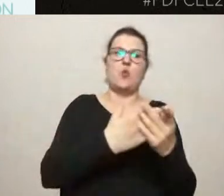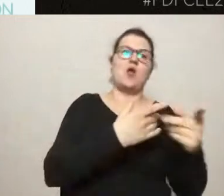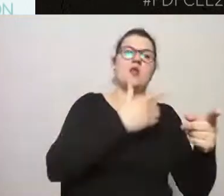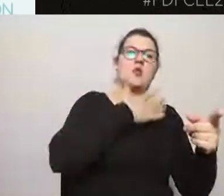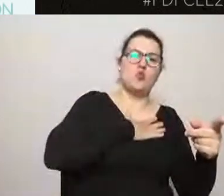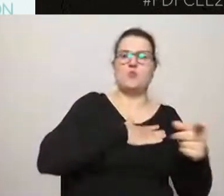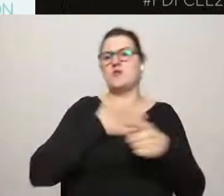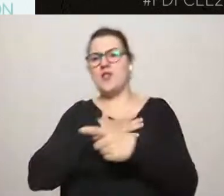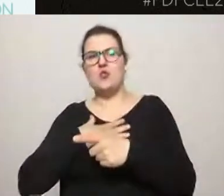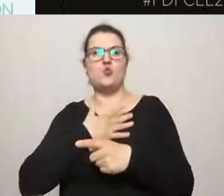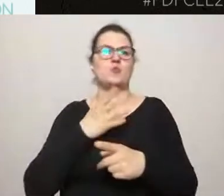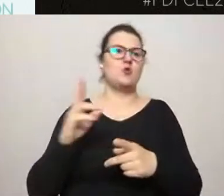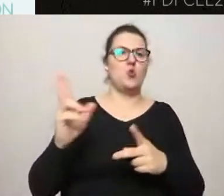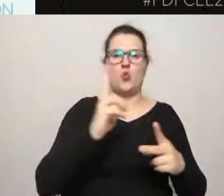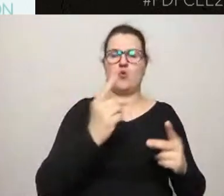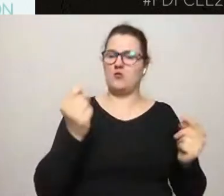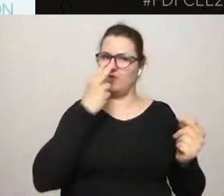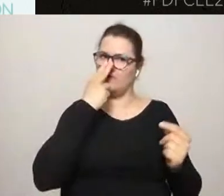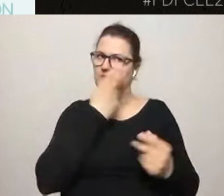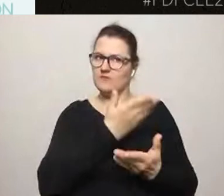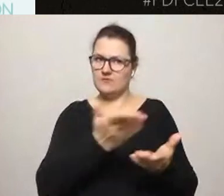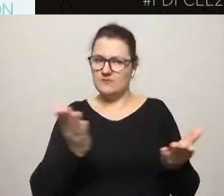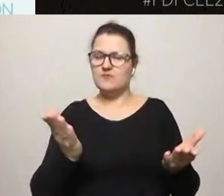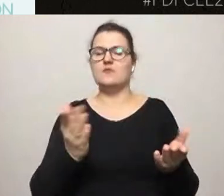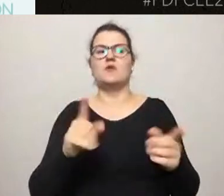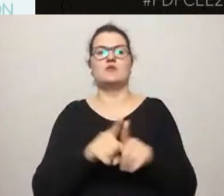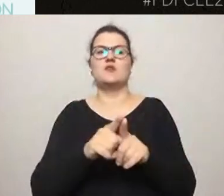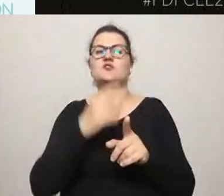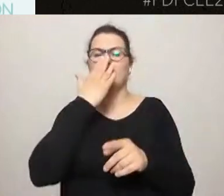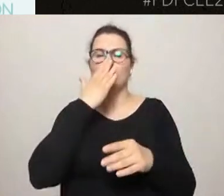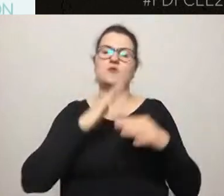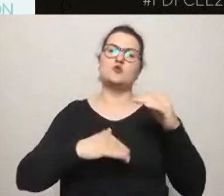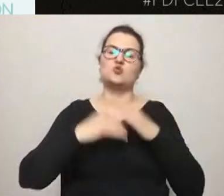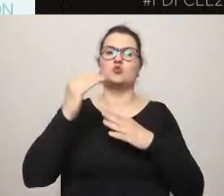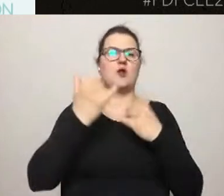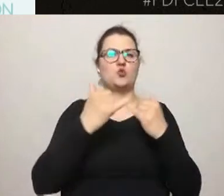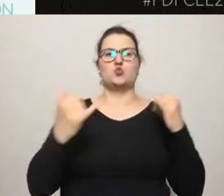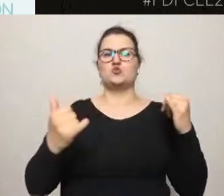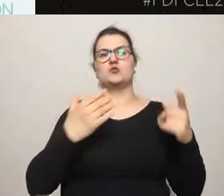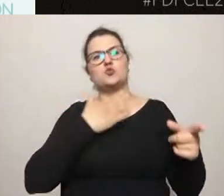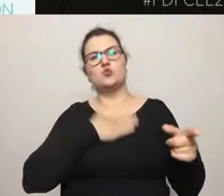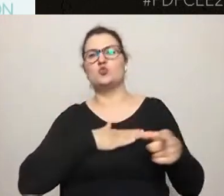jest struktura tych różnych preferencji wśród uczestników.